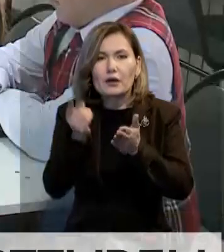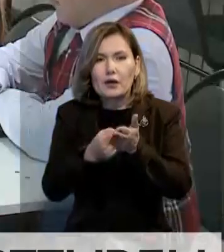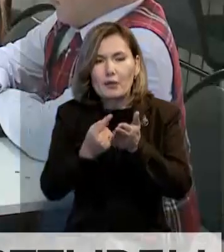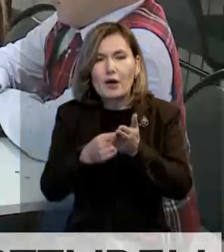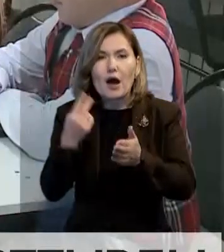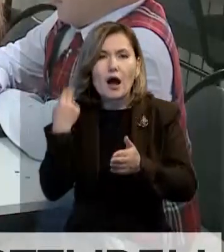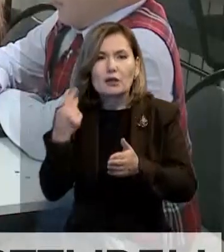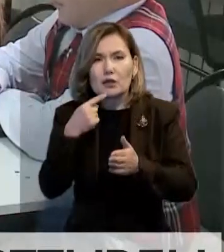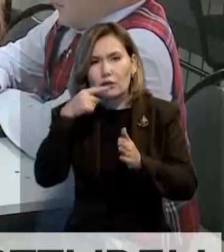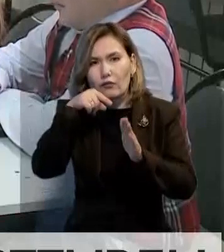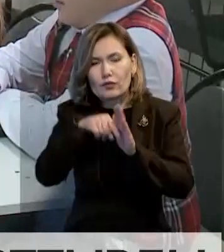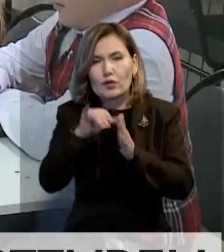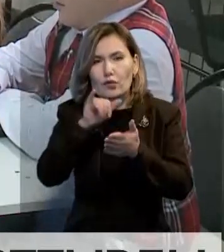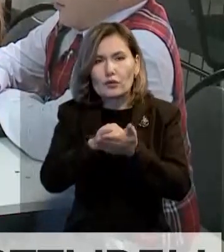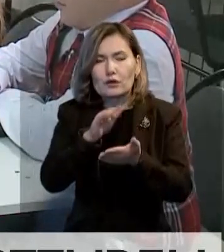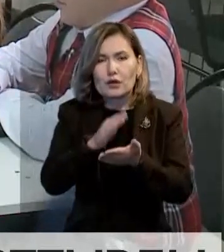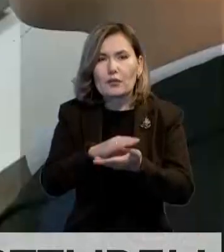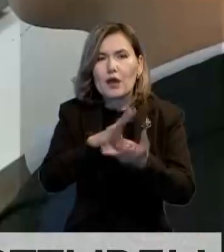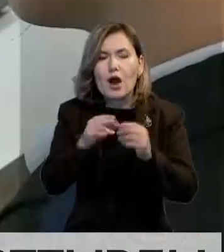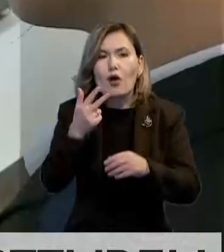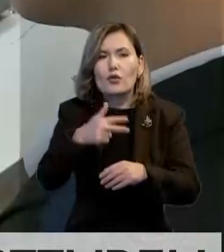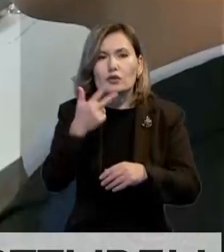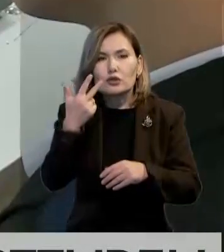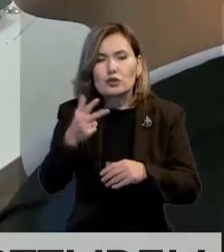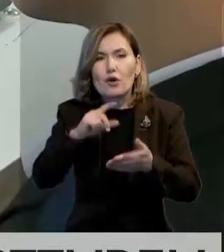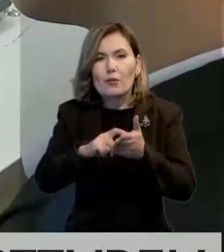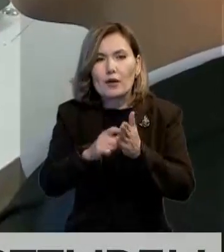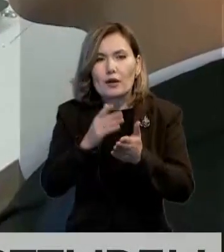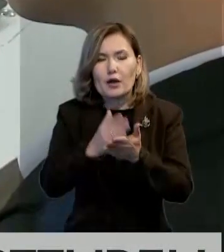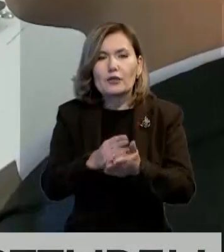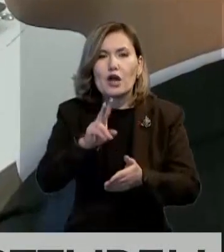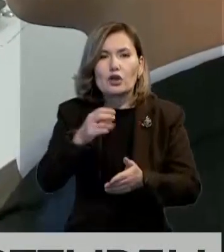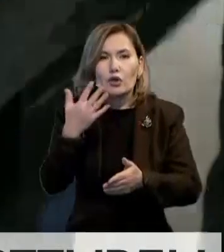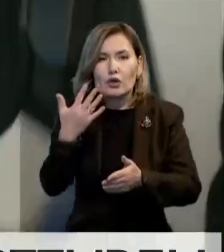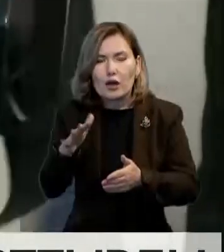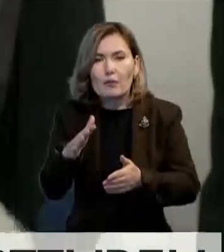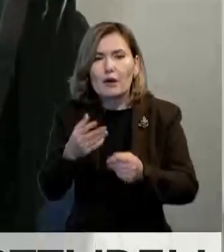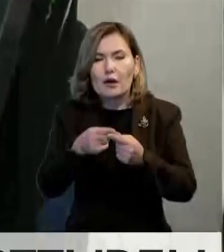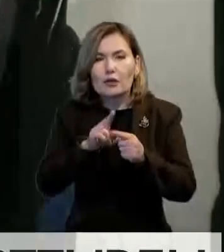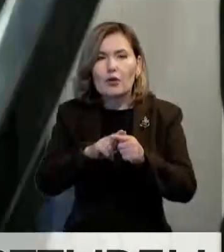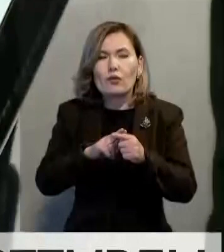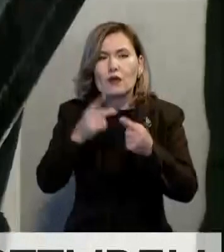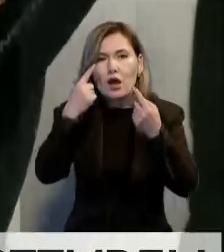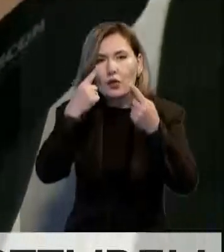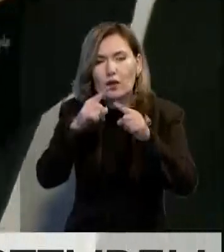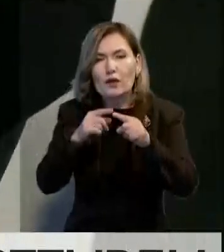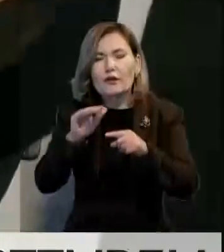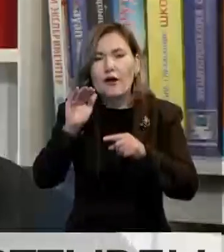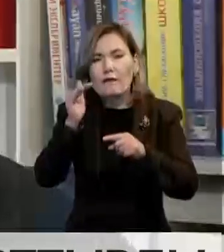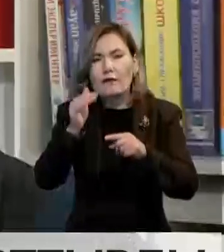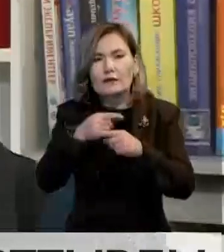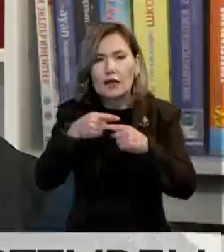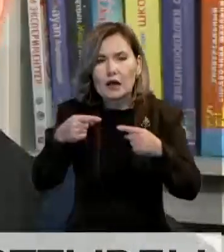Айти мектепте толық жабылықталған 33 оқу кабинеті бар. 250-ден астам құрылғының көмегімен физикалық эксперимент